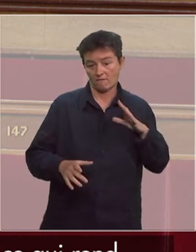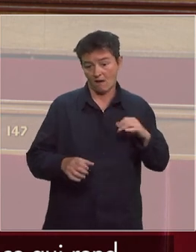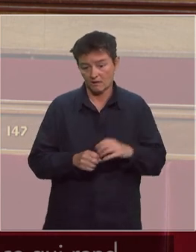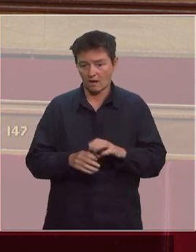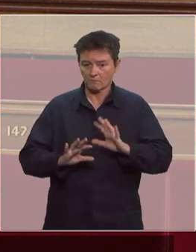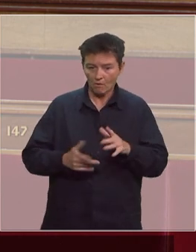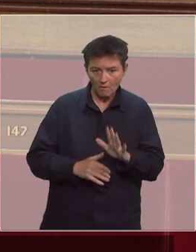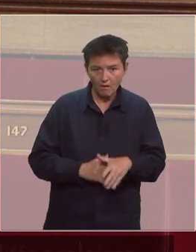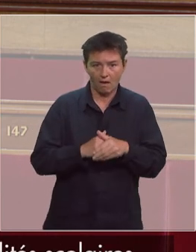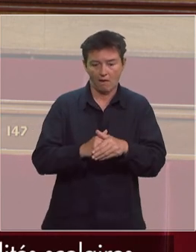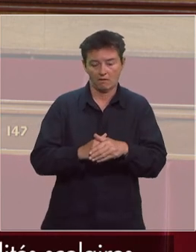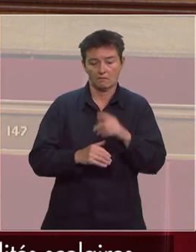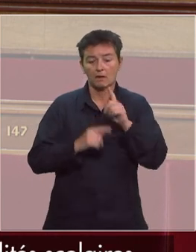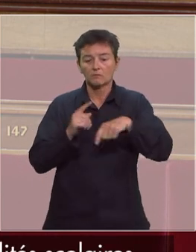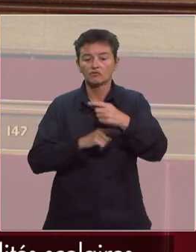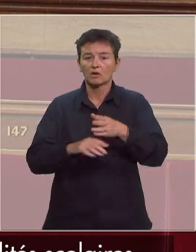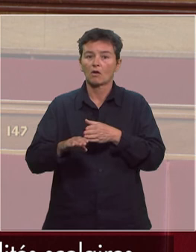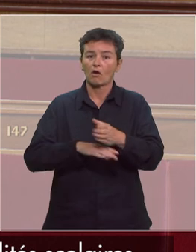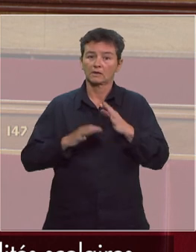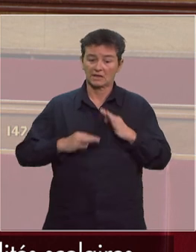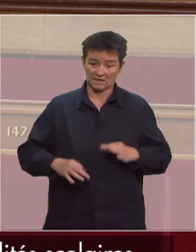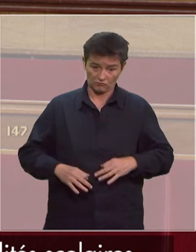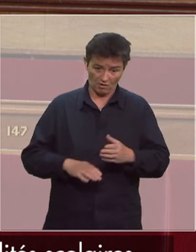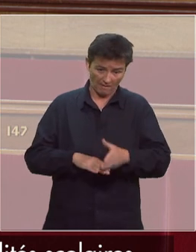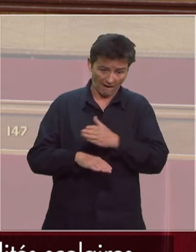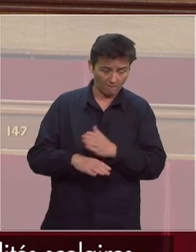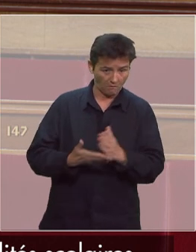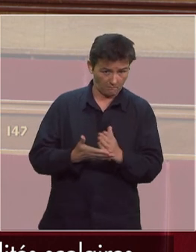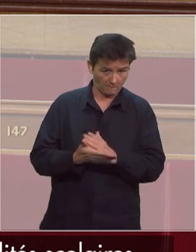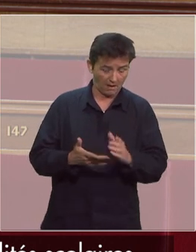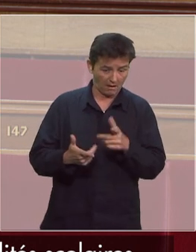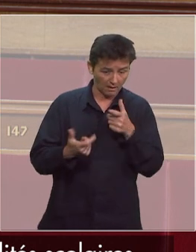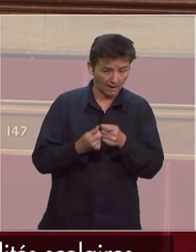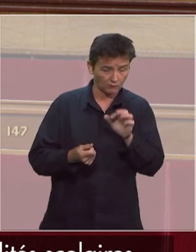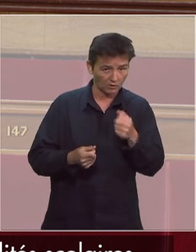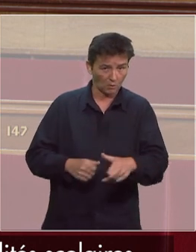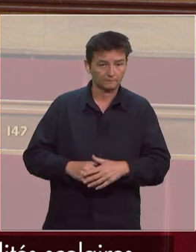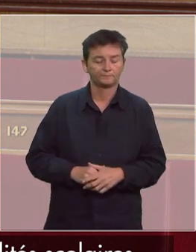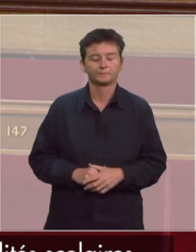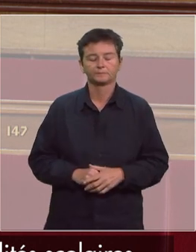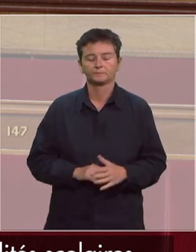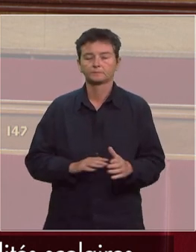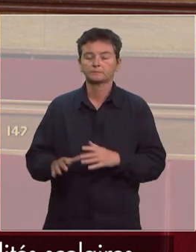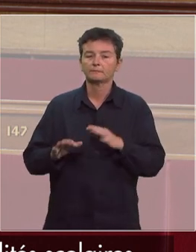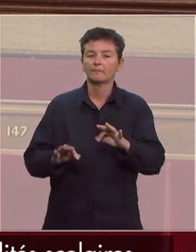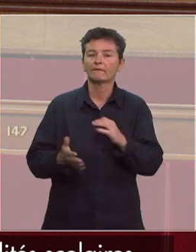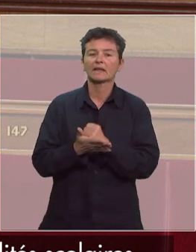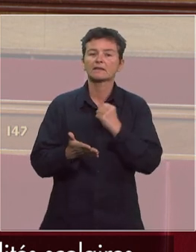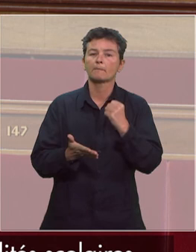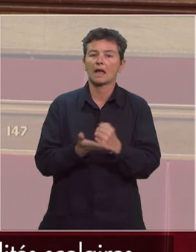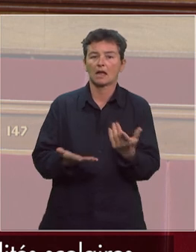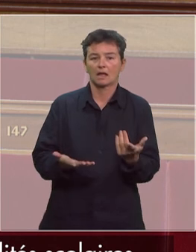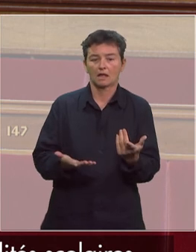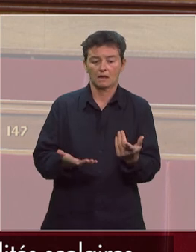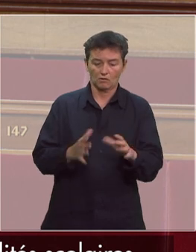aidés la rentrée de septembre sera-t-elle préparée en conséquence en ce qui concerne les examens le